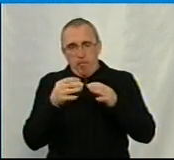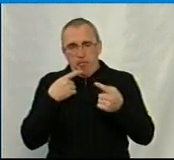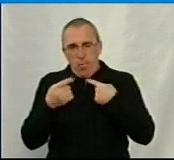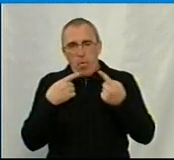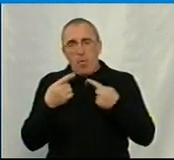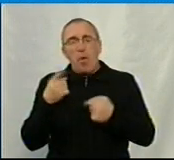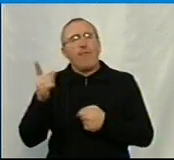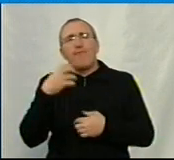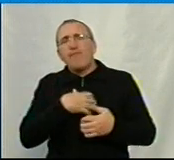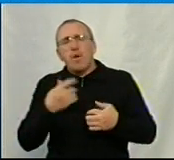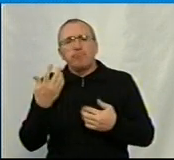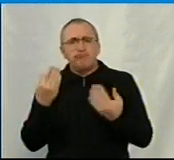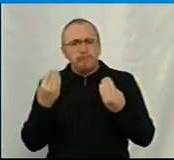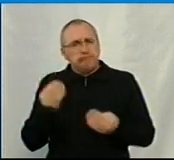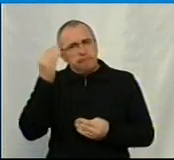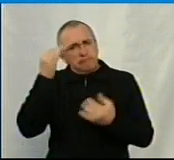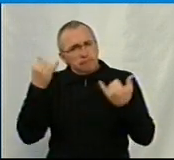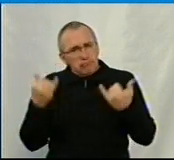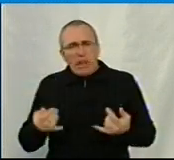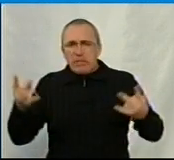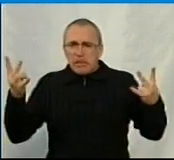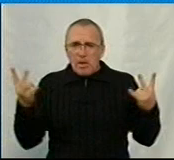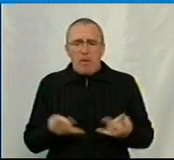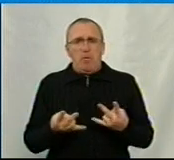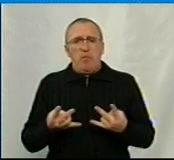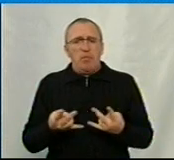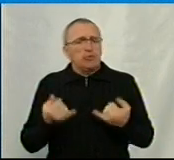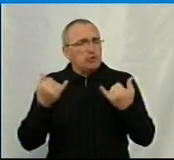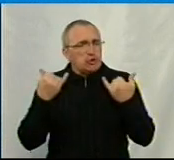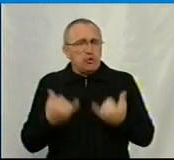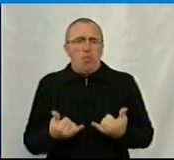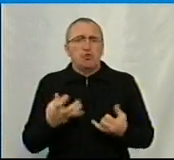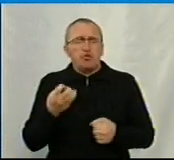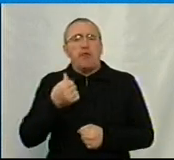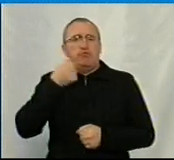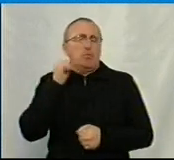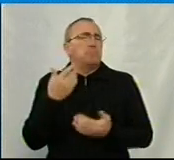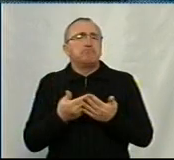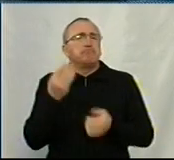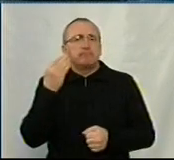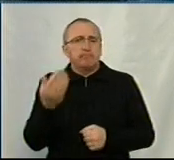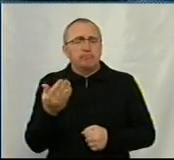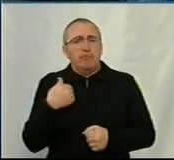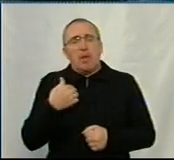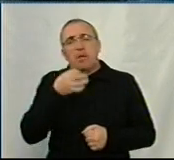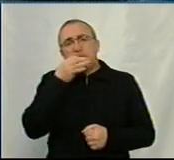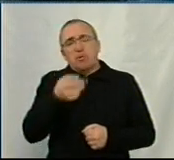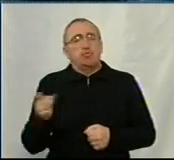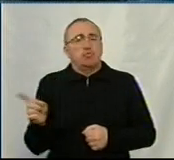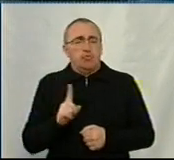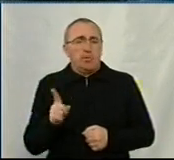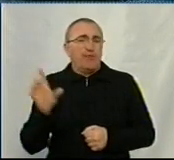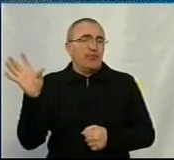вважаєте, що є найдоречнішим і найнеобхіднішим буквально не сьогодні, а ще вчора? Ну, я би сказав так, що